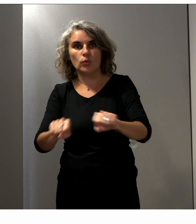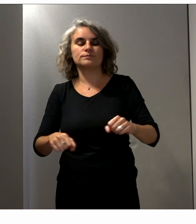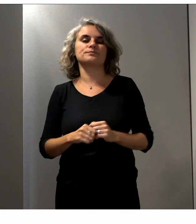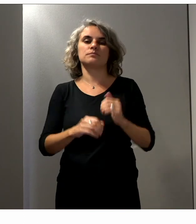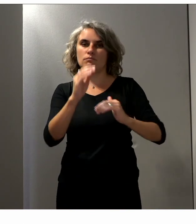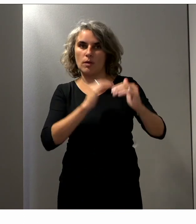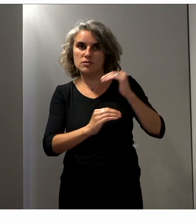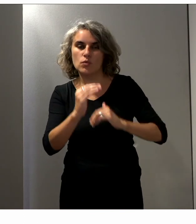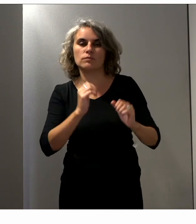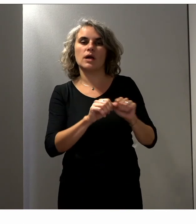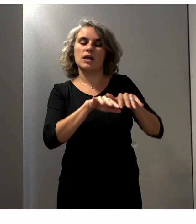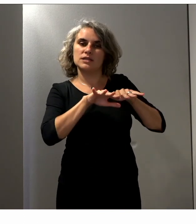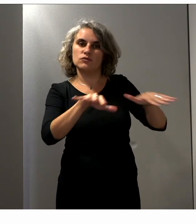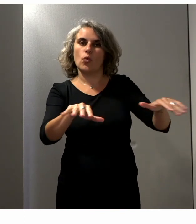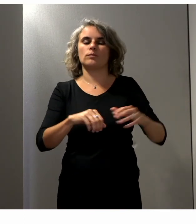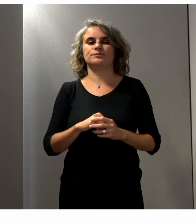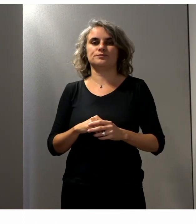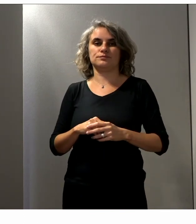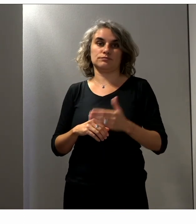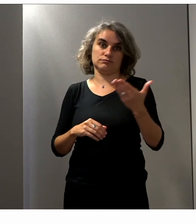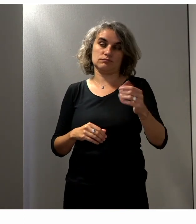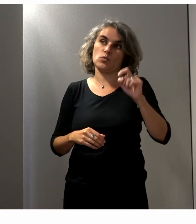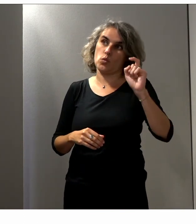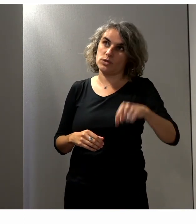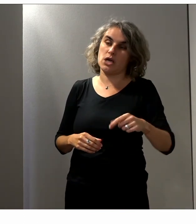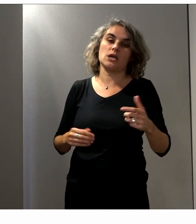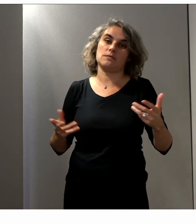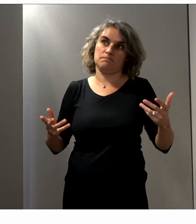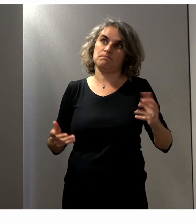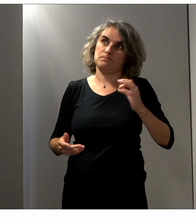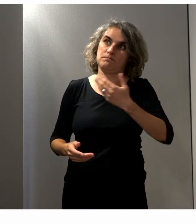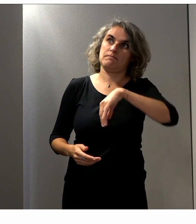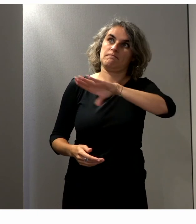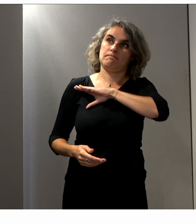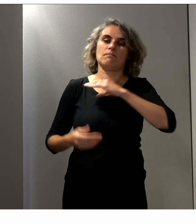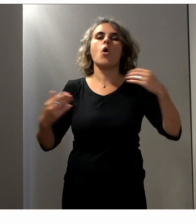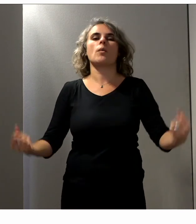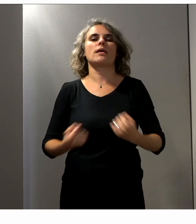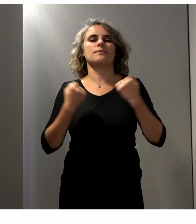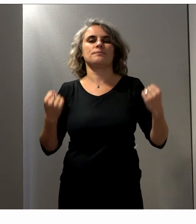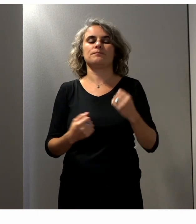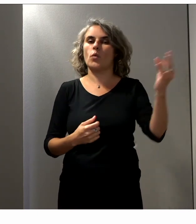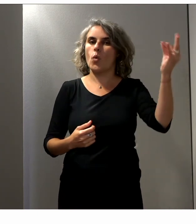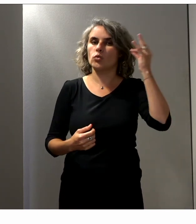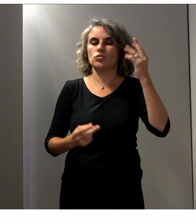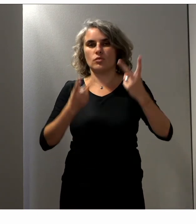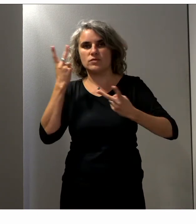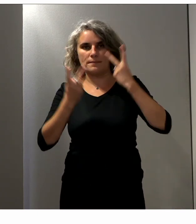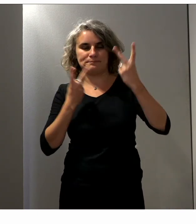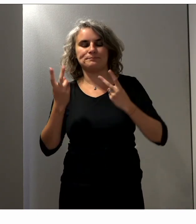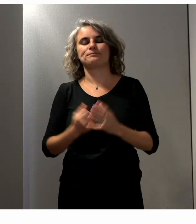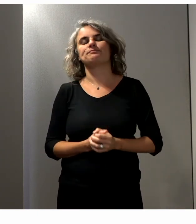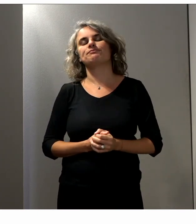programmation et de diffusion, de ce que l'on nomme la campagne officielle audiovisuelle. Et